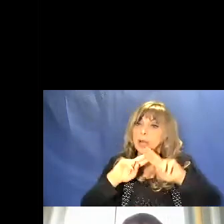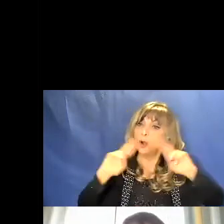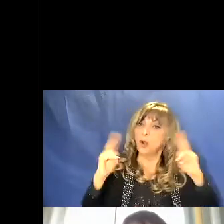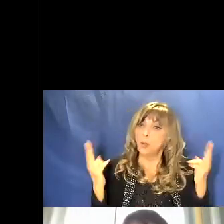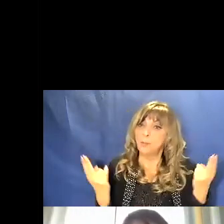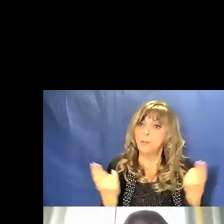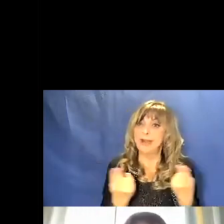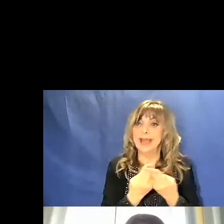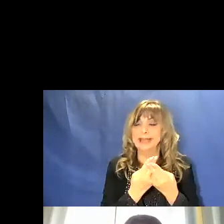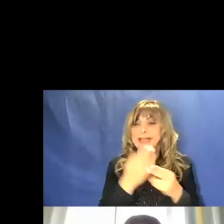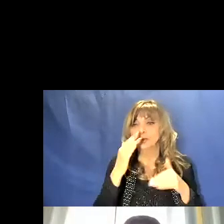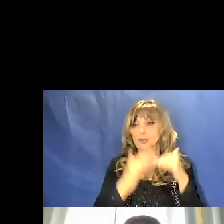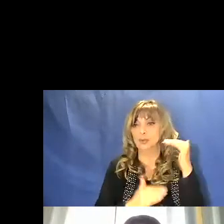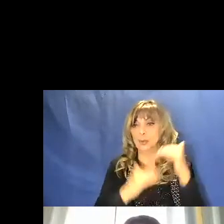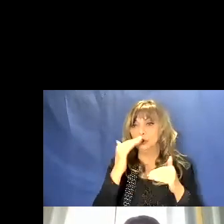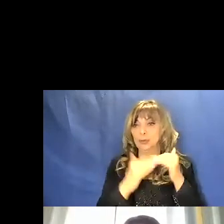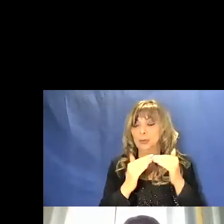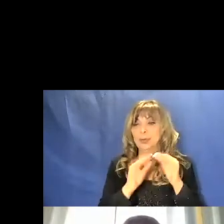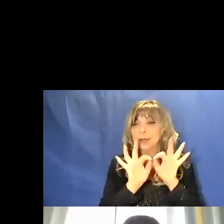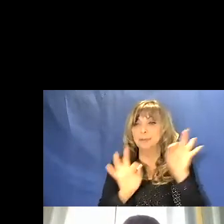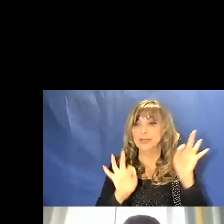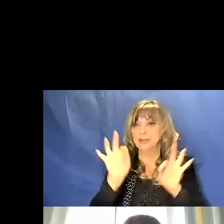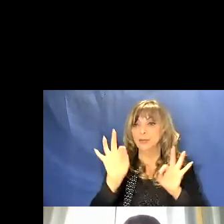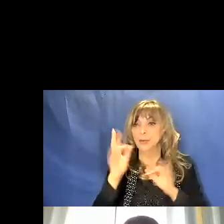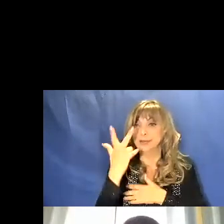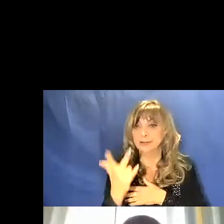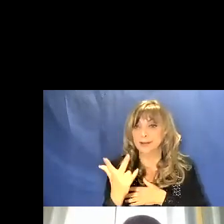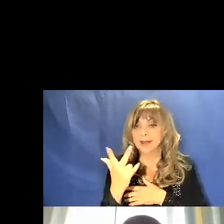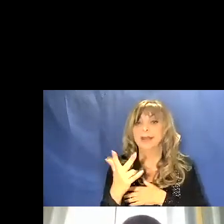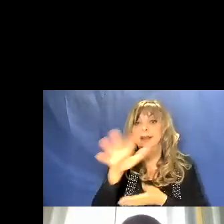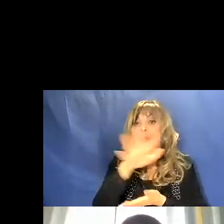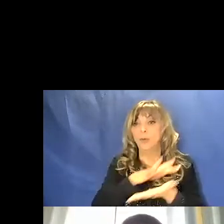della struttura tridimensionale della nebulosa.